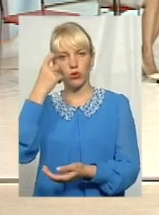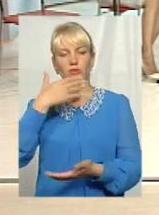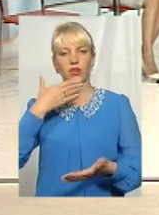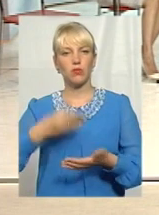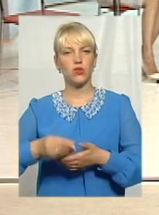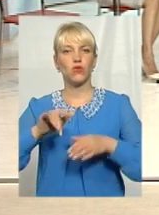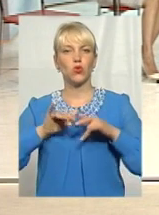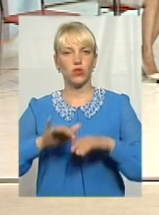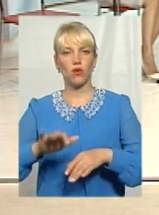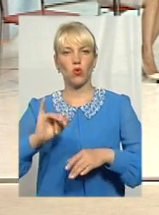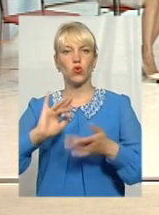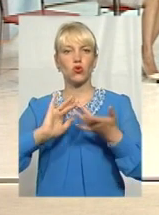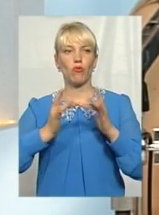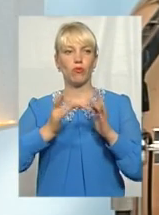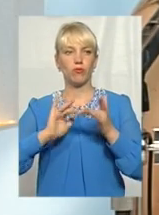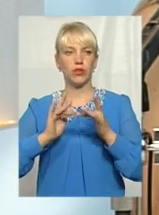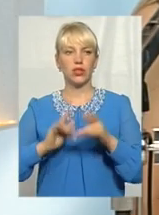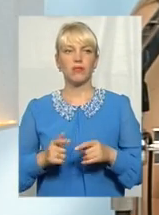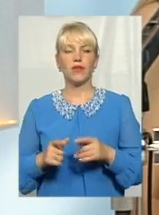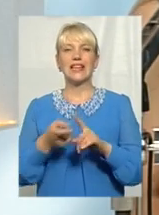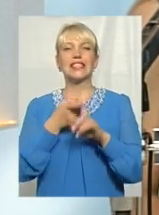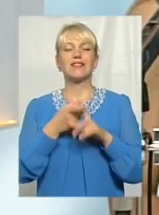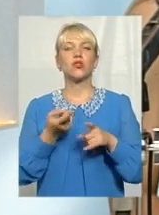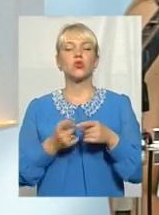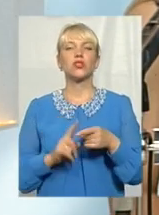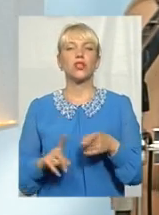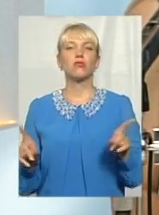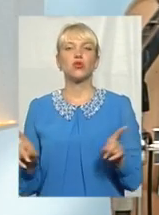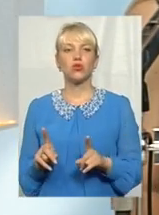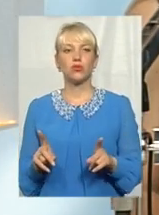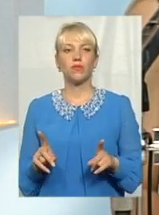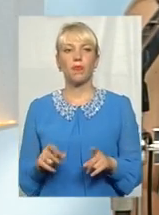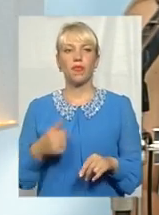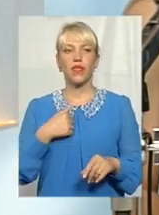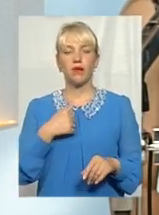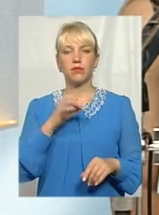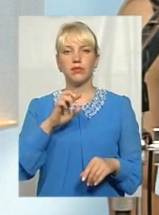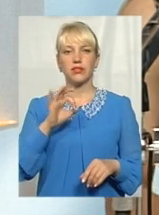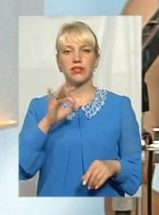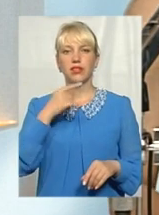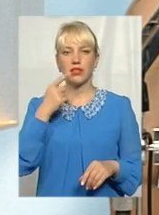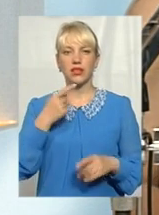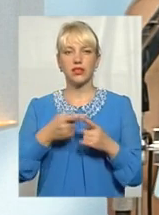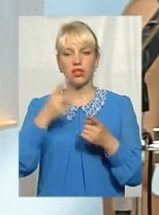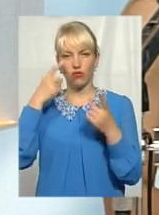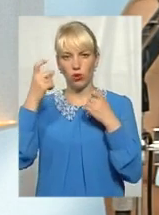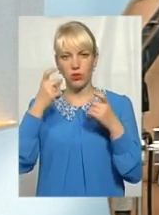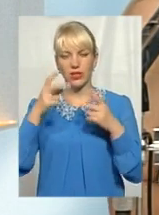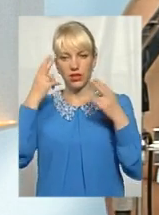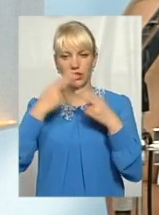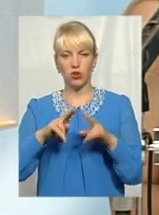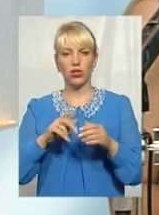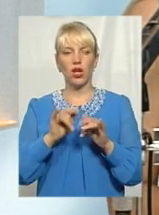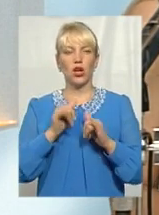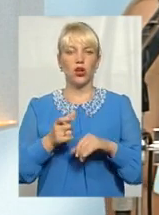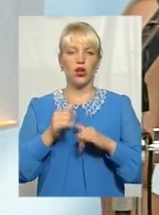діяльність у соціальних мережах? У зв'язку з тим, що от я б сказала так, що ці інформаційні технології дуже сильно розвиваються.